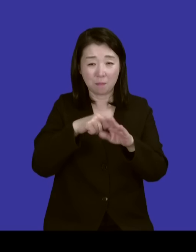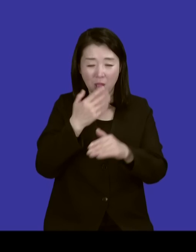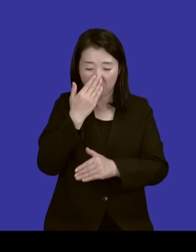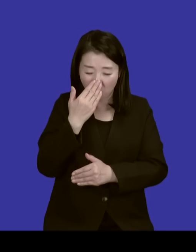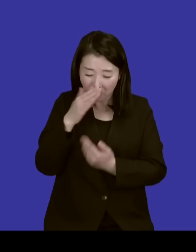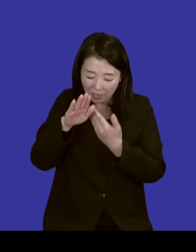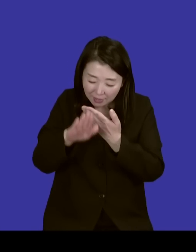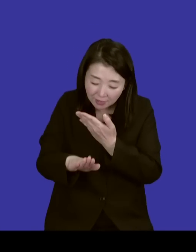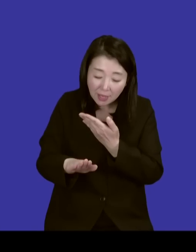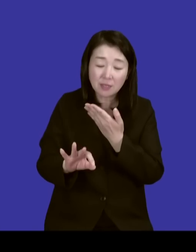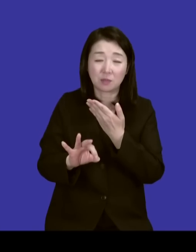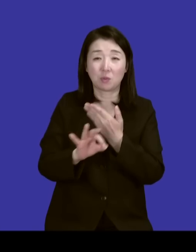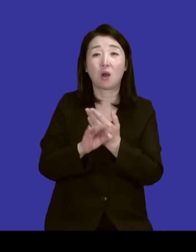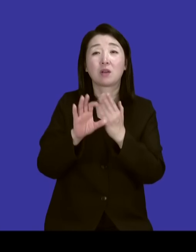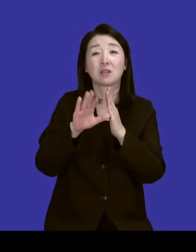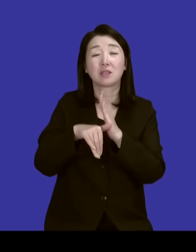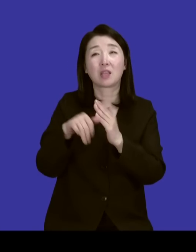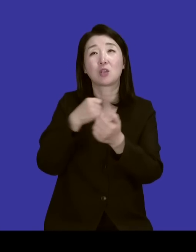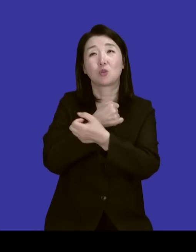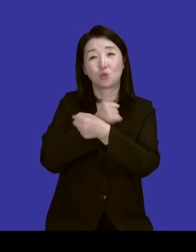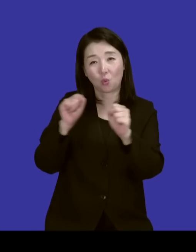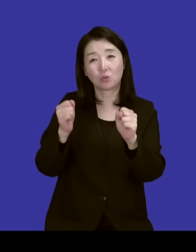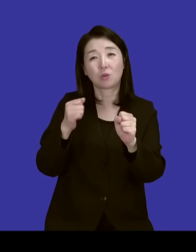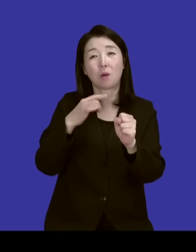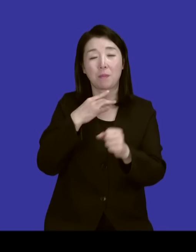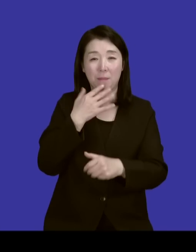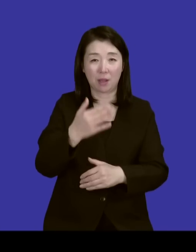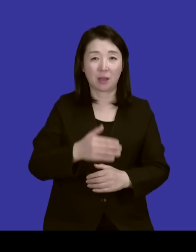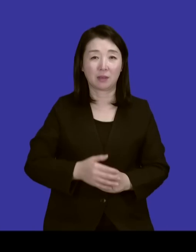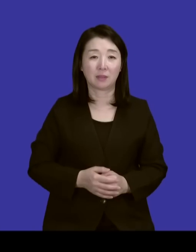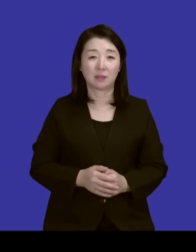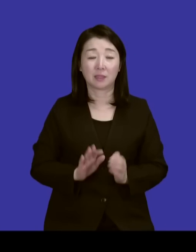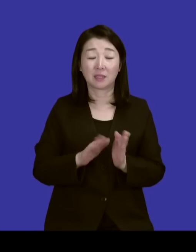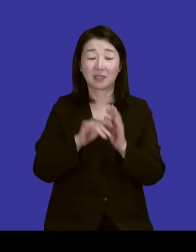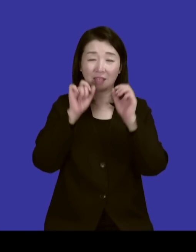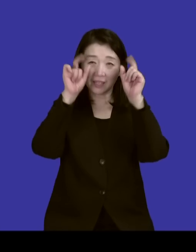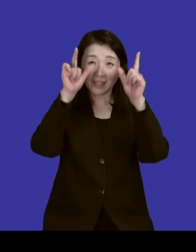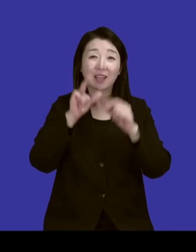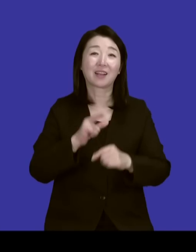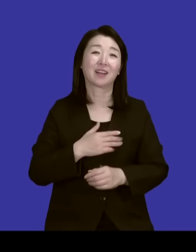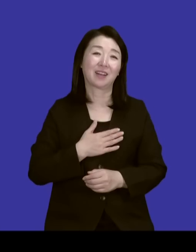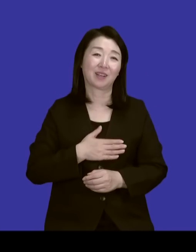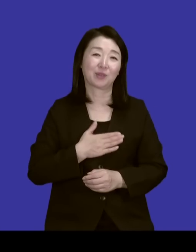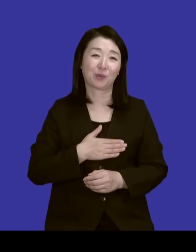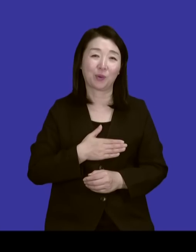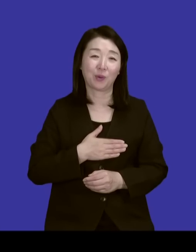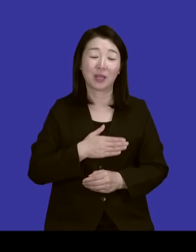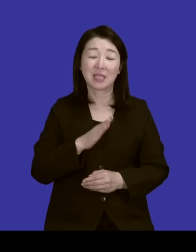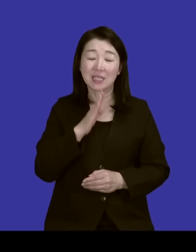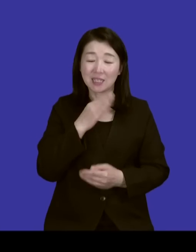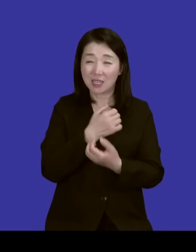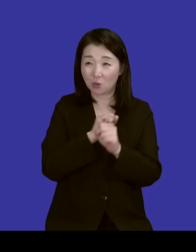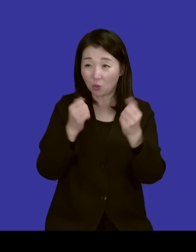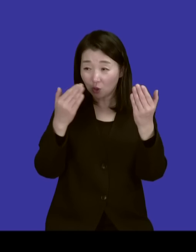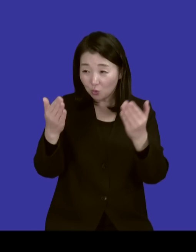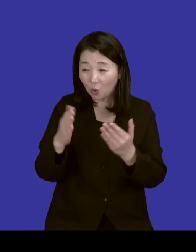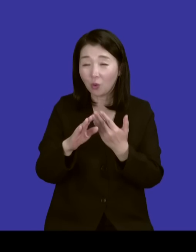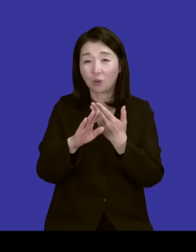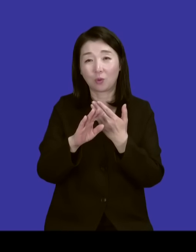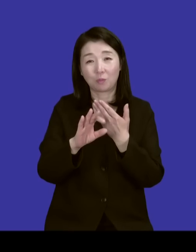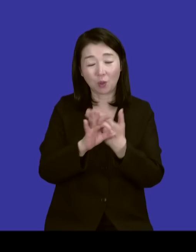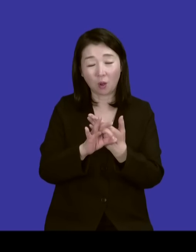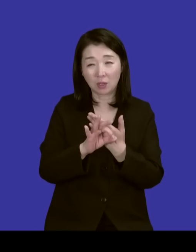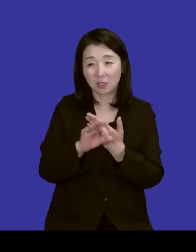용서로만 가능하다는 거죠. 그때 그걸 저는 깨달았어요. 그래서 진짜 용서를 하려면 그 사람을 우리